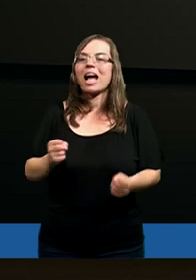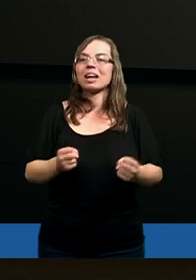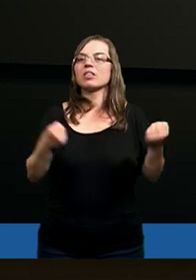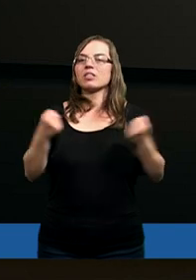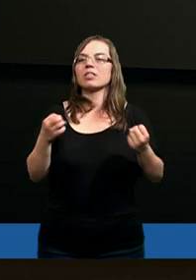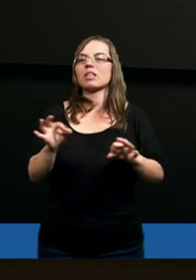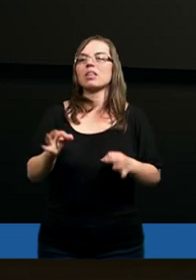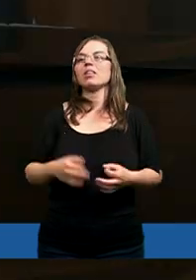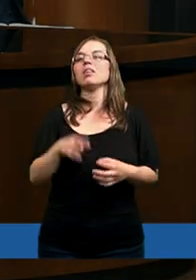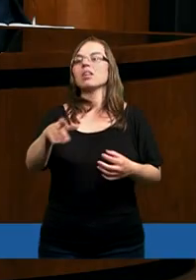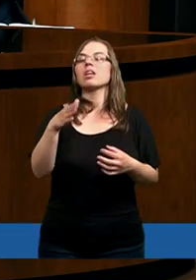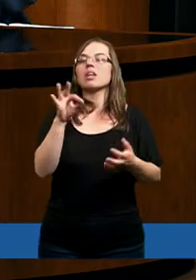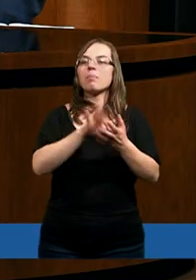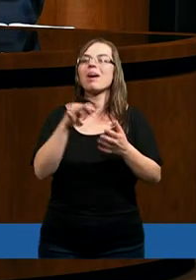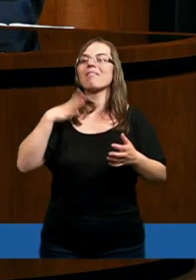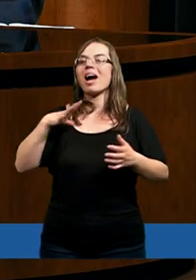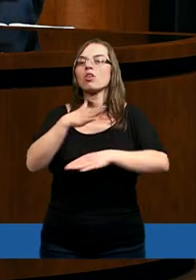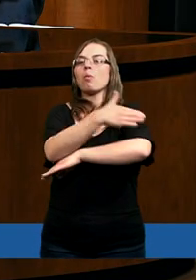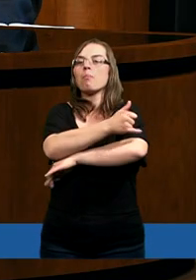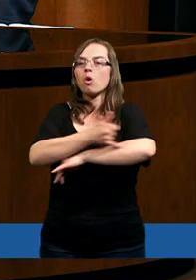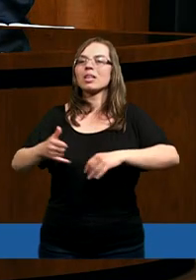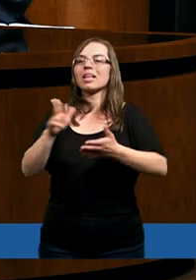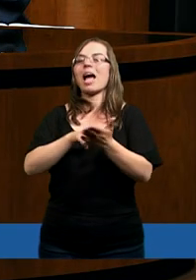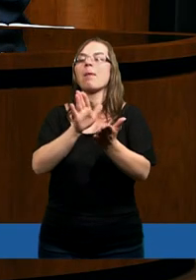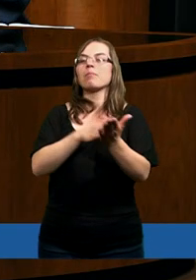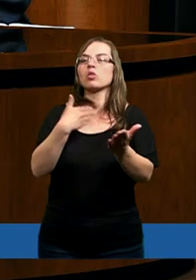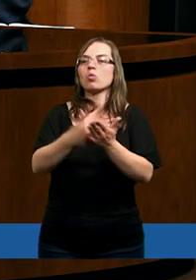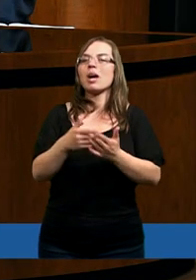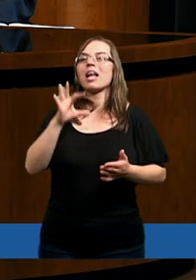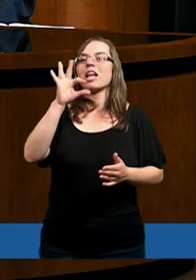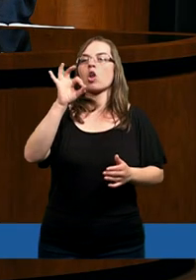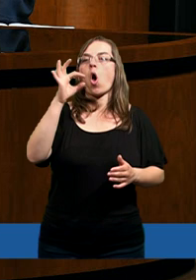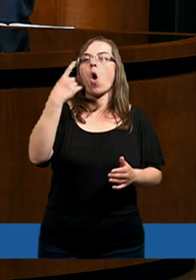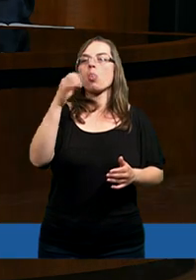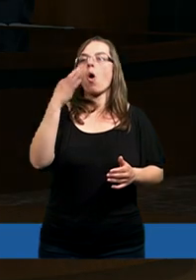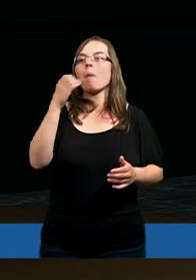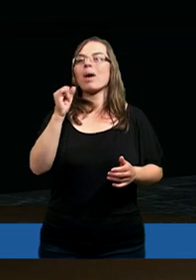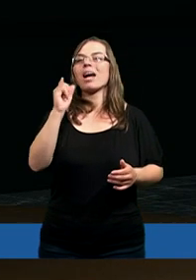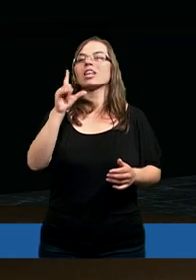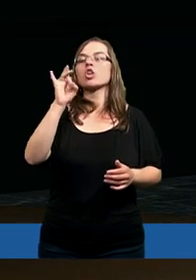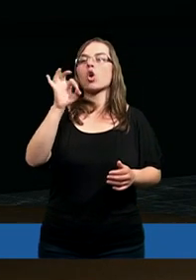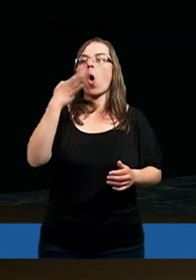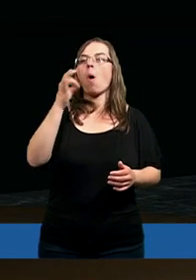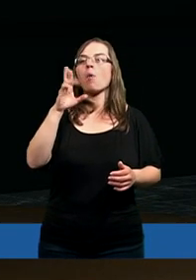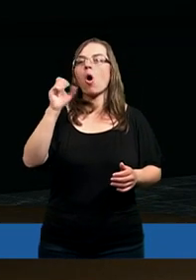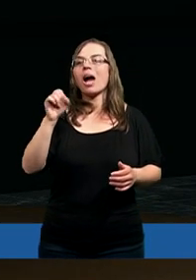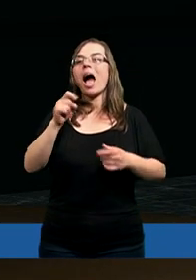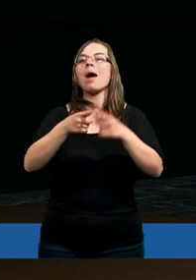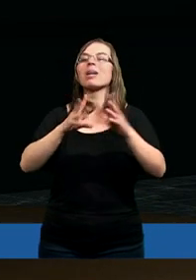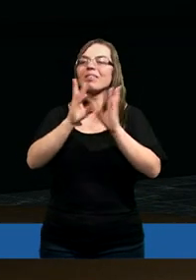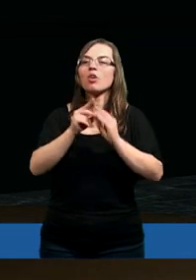prostu są tragiczne. Tutaj warto też podkreślić na przykładzie Sodoma i Gomory, a przede wszystkim Lota,